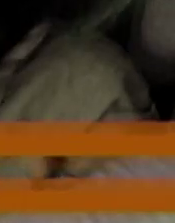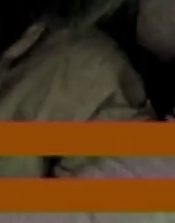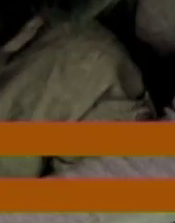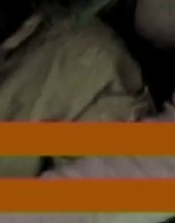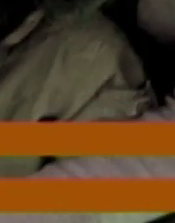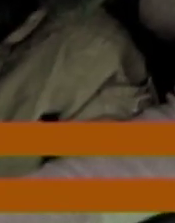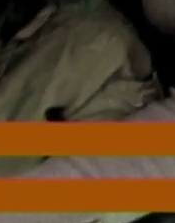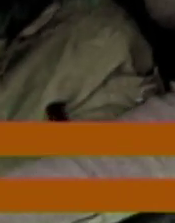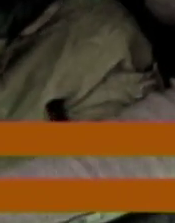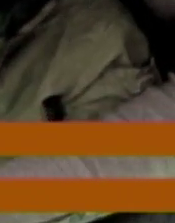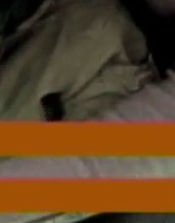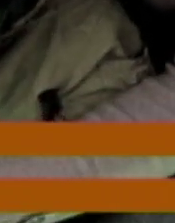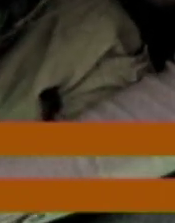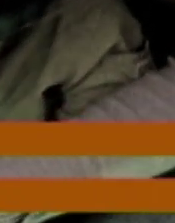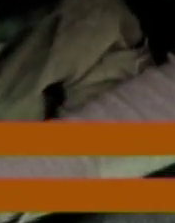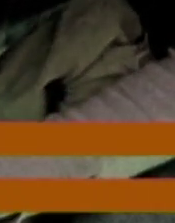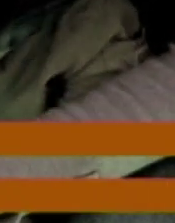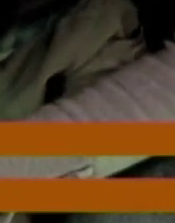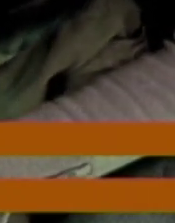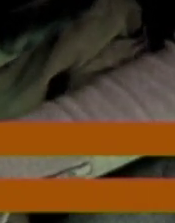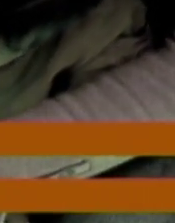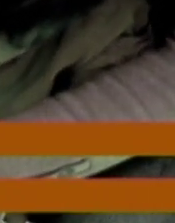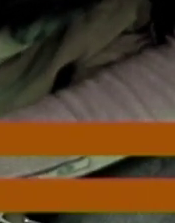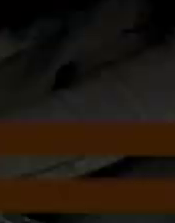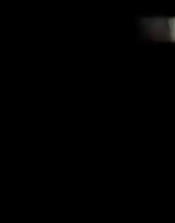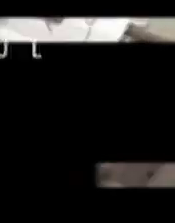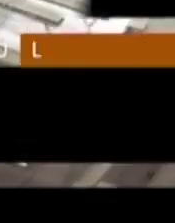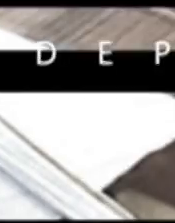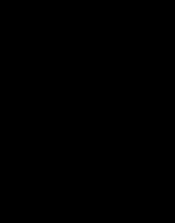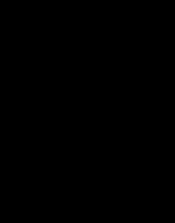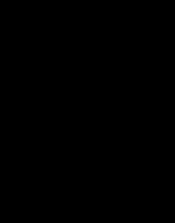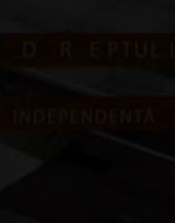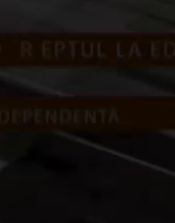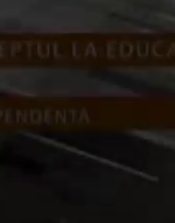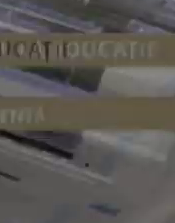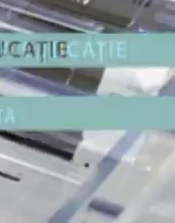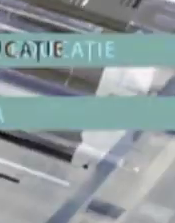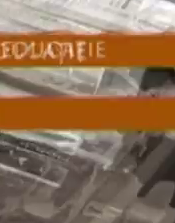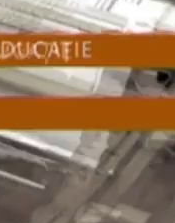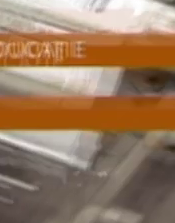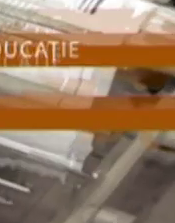For equality of chance, children with disabilities have the right to learn in any school.